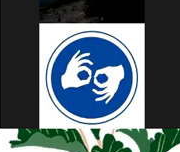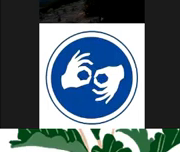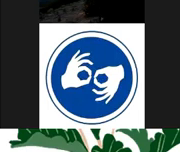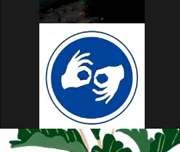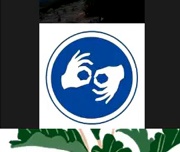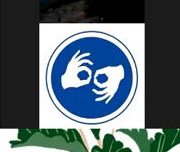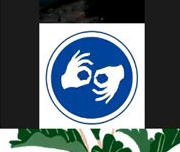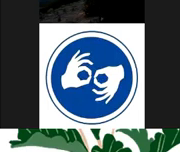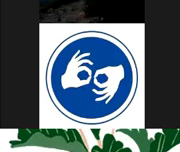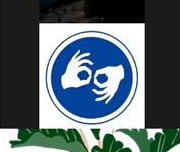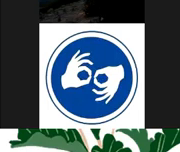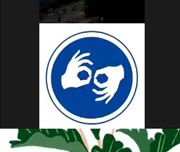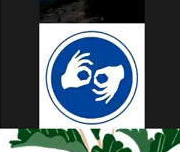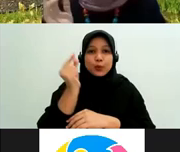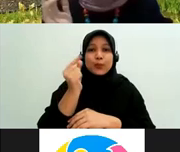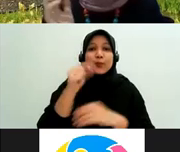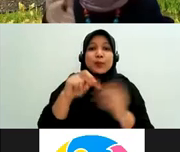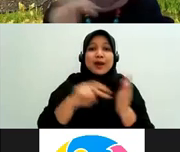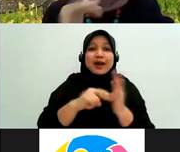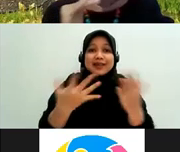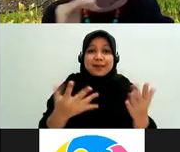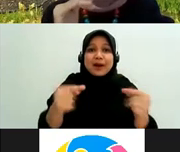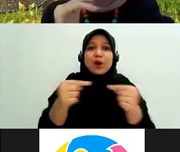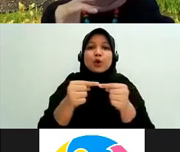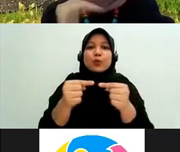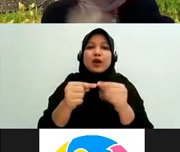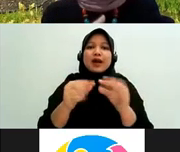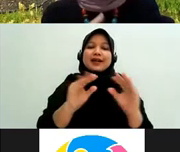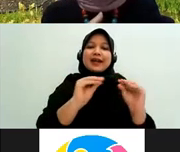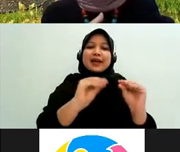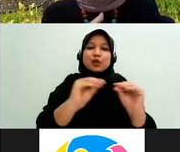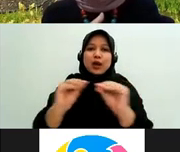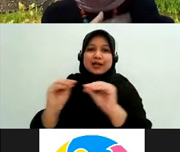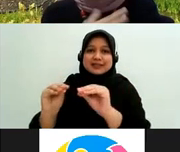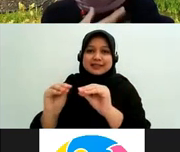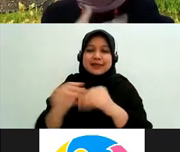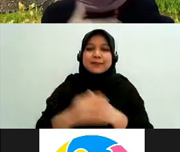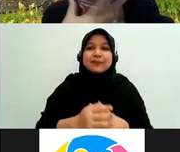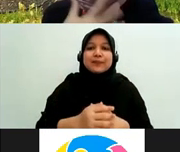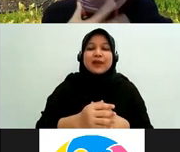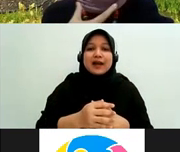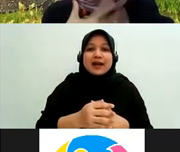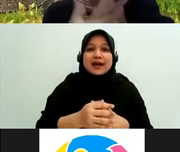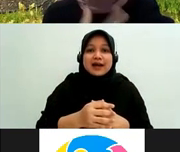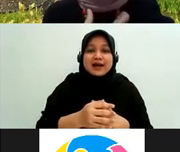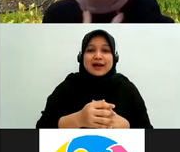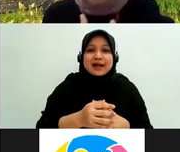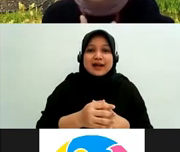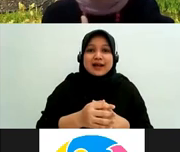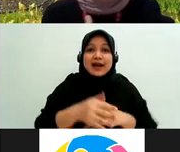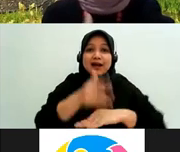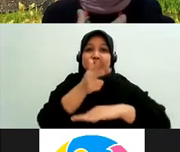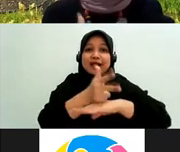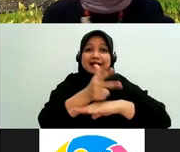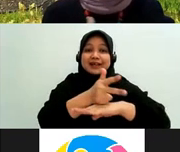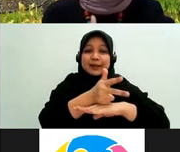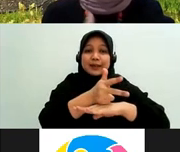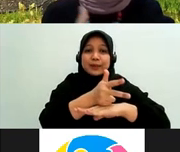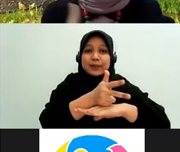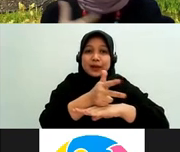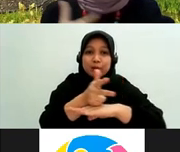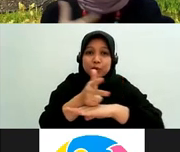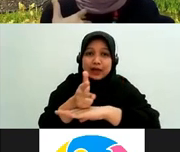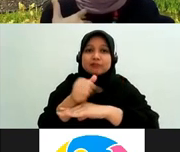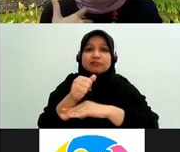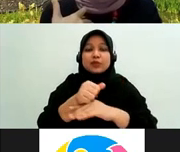edukasi nah ketiga tujuan peliputan ini kan sebenarnya ya benar semua tentunya gitu ya